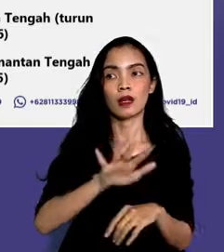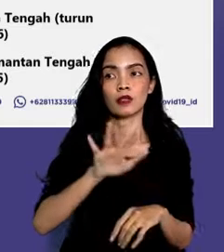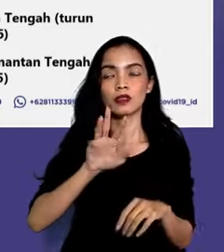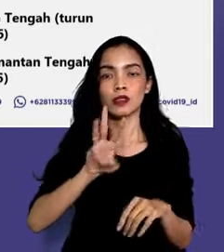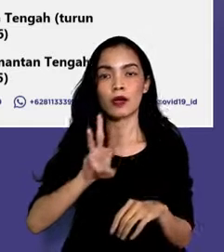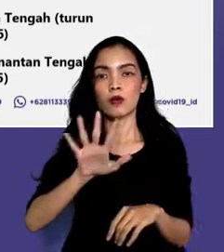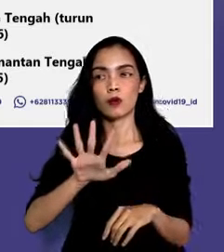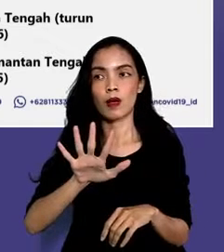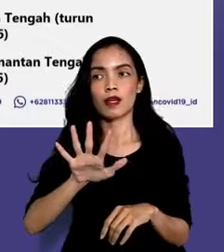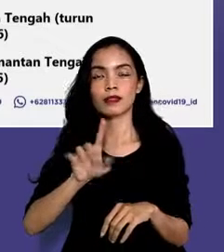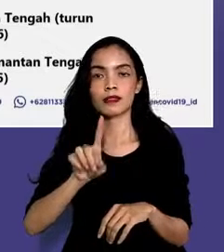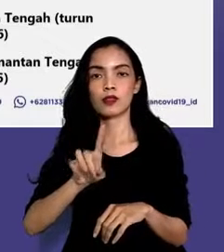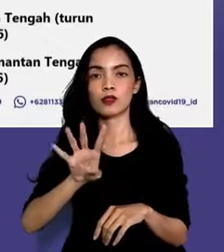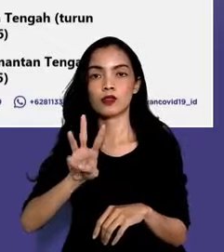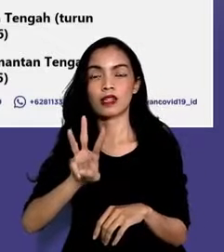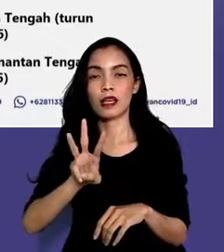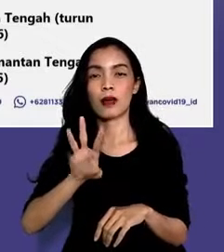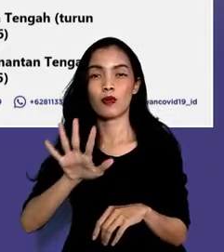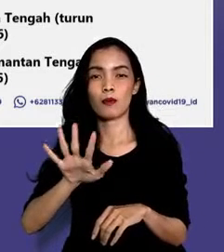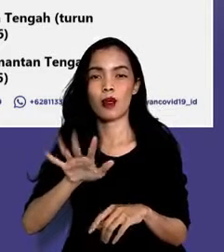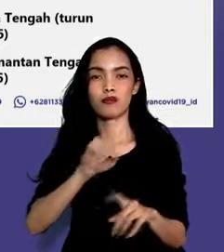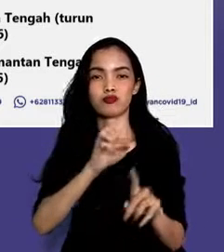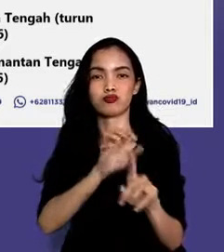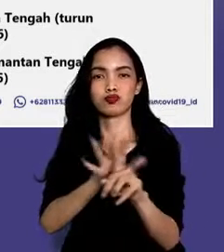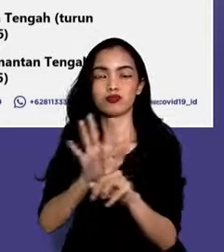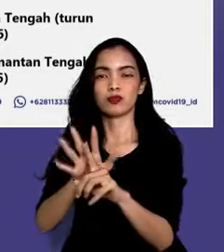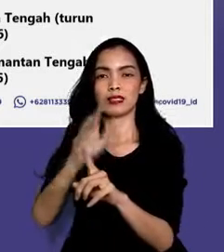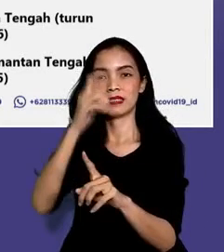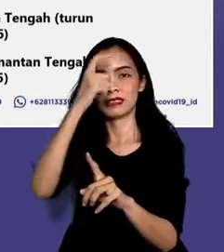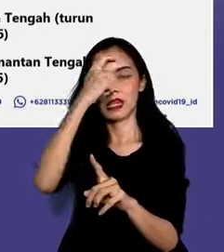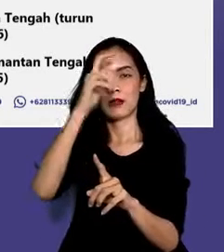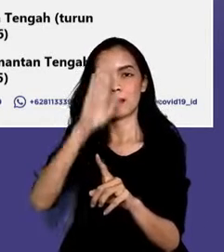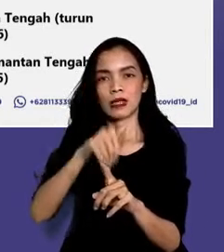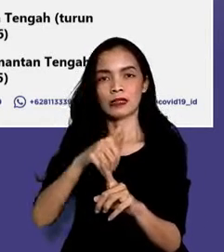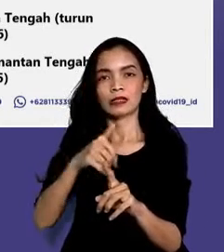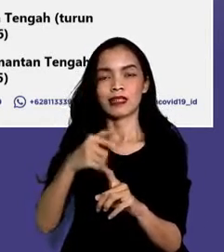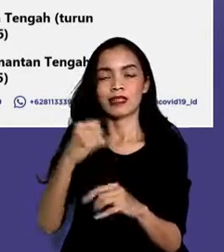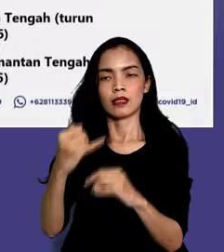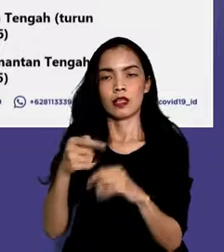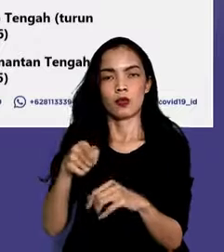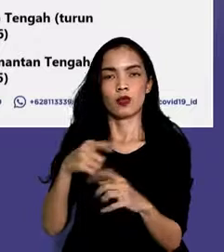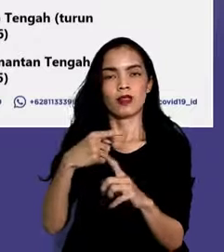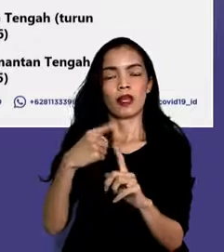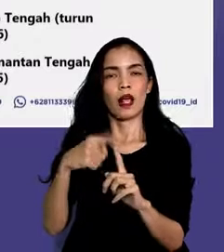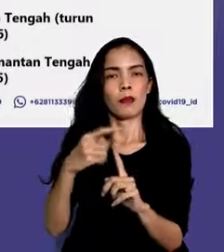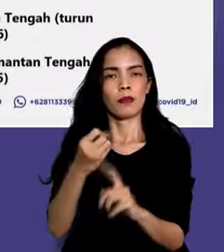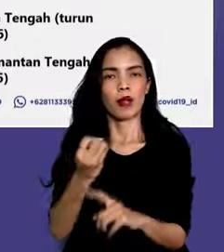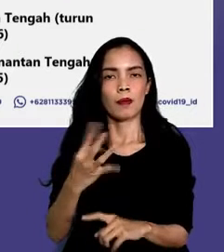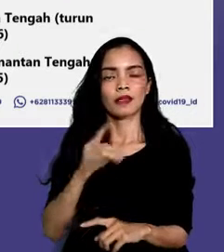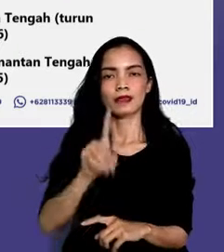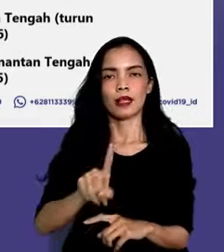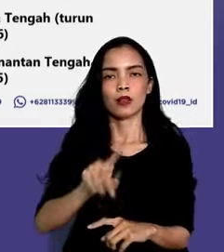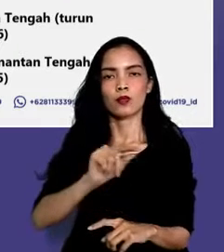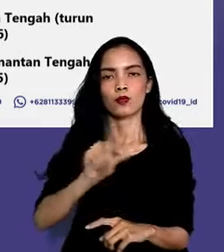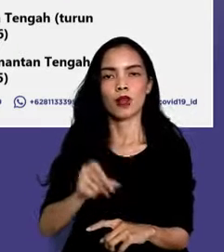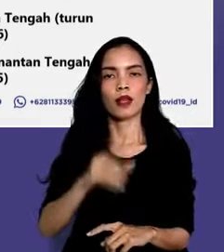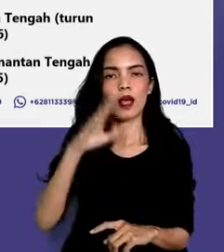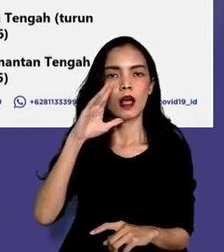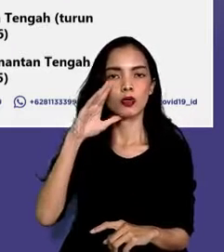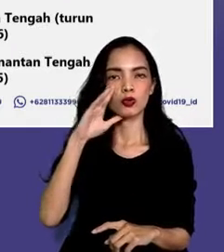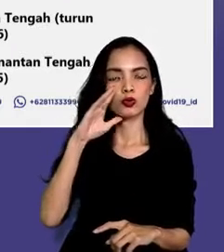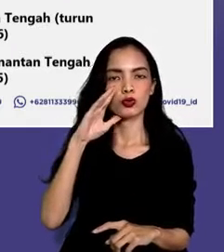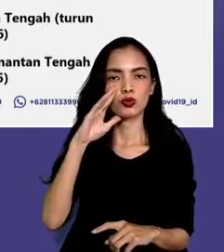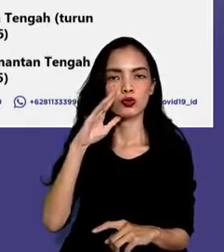.135 kasus pada tanggal 1 Agustus. Sebelumnya kasus aktif mingguan